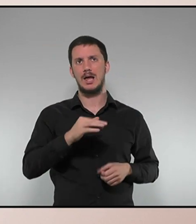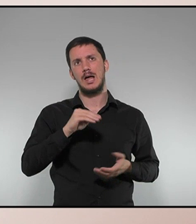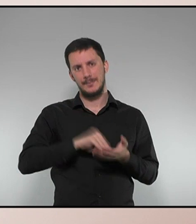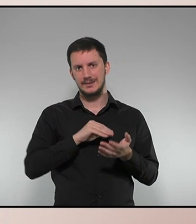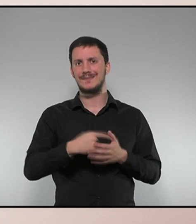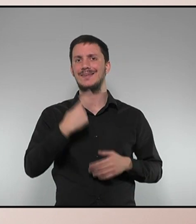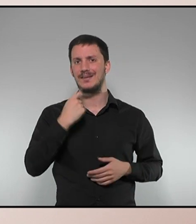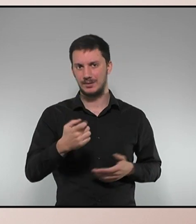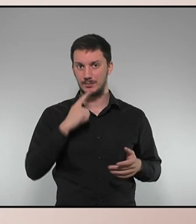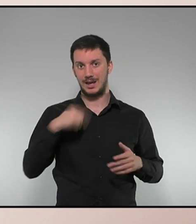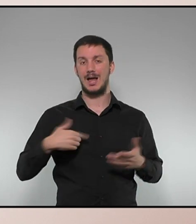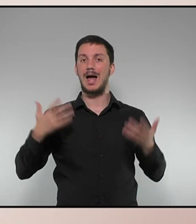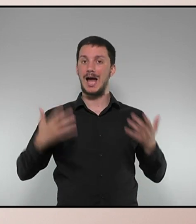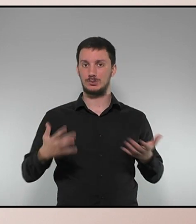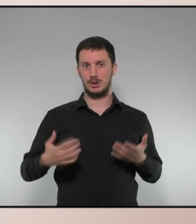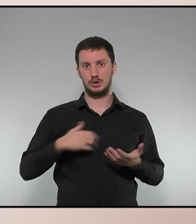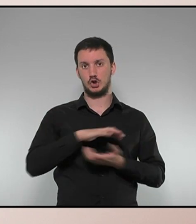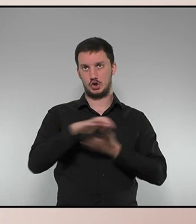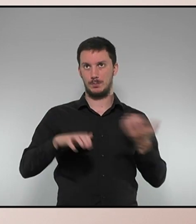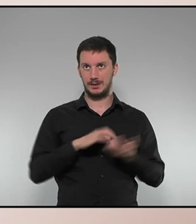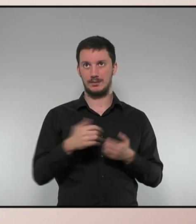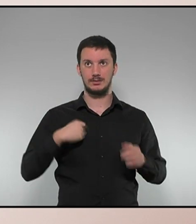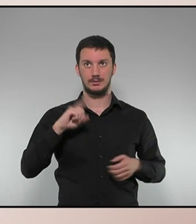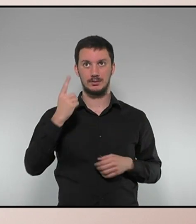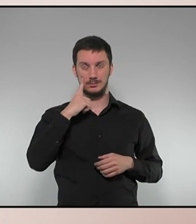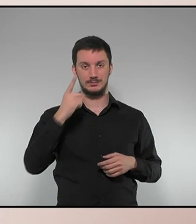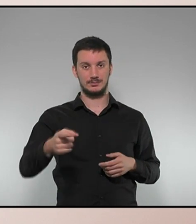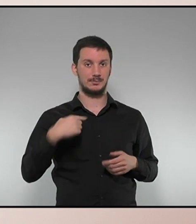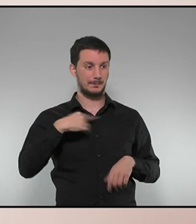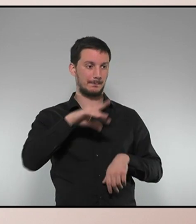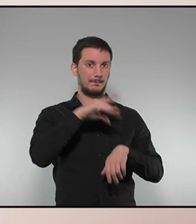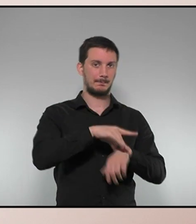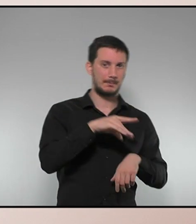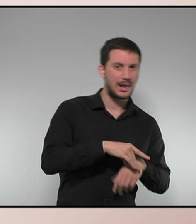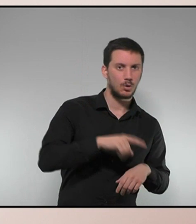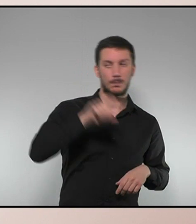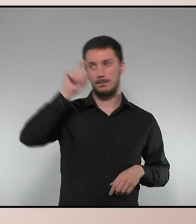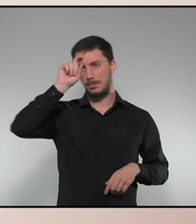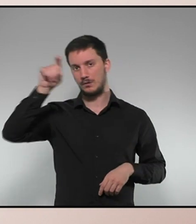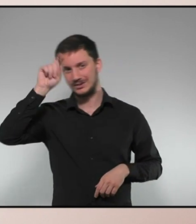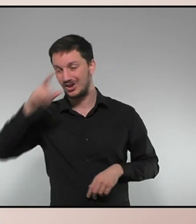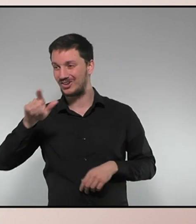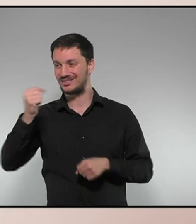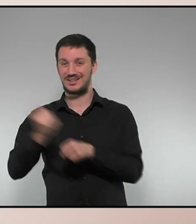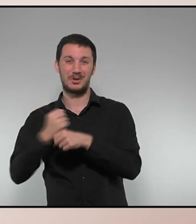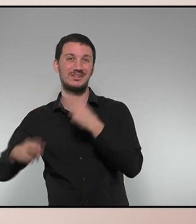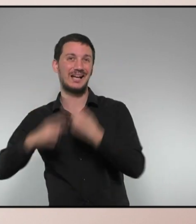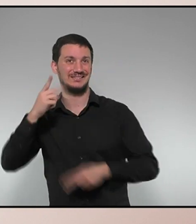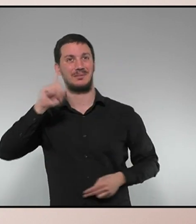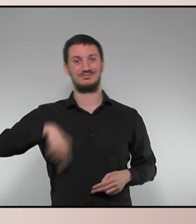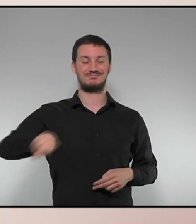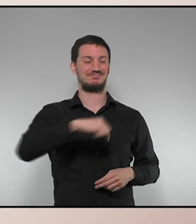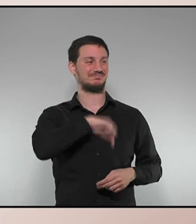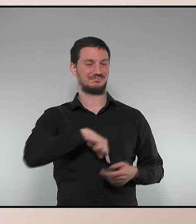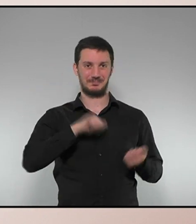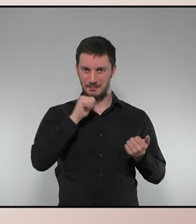circumstàncies com les actuals encara ho és més avui veiem el malestar de metges mestres i taxistes. convé tenir en primer lloc un